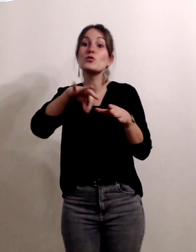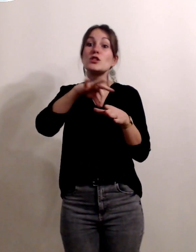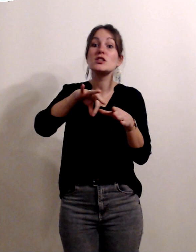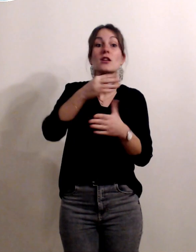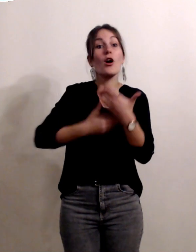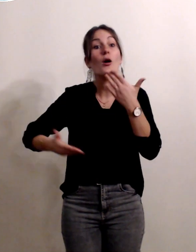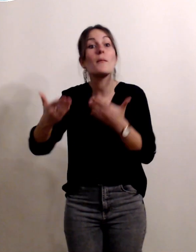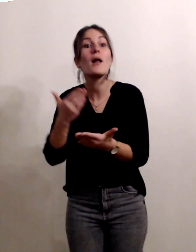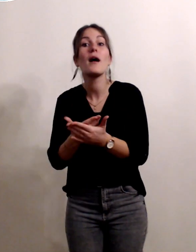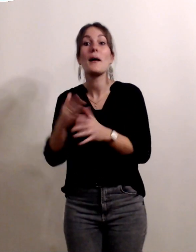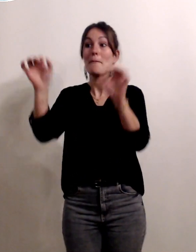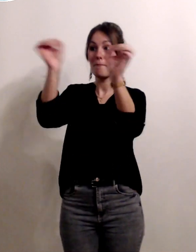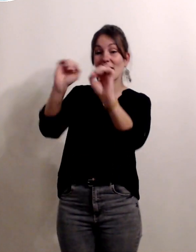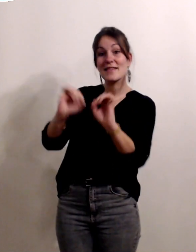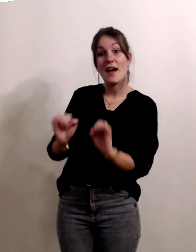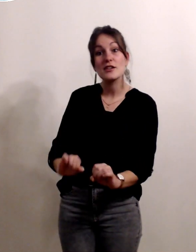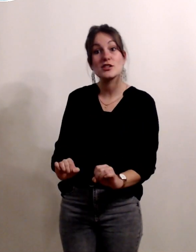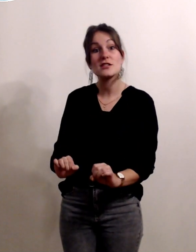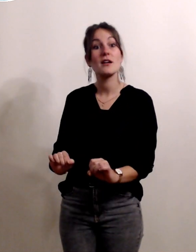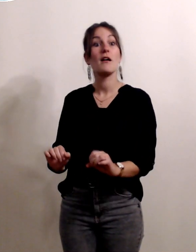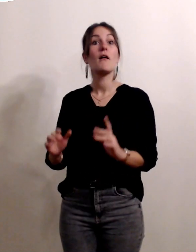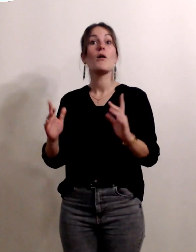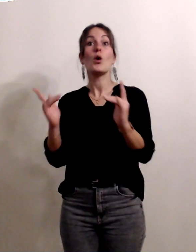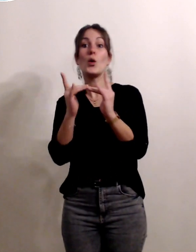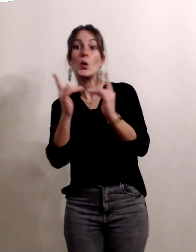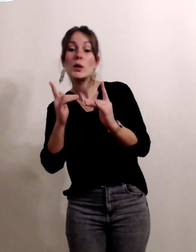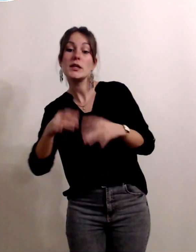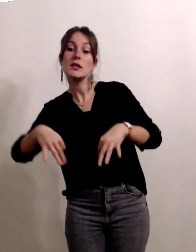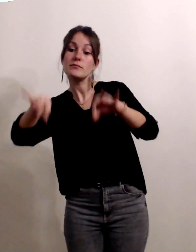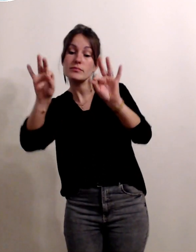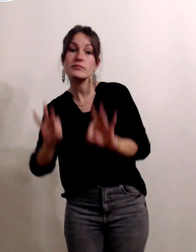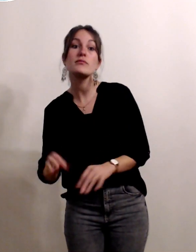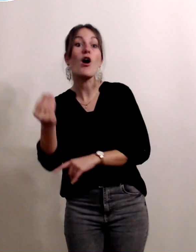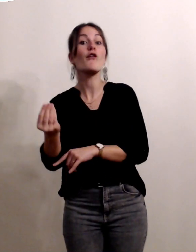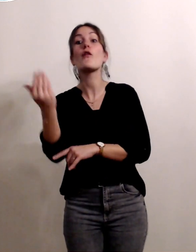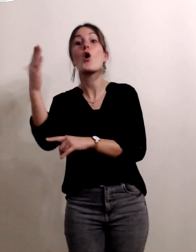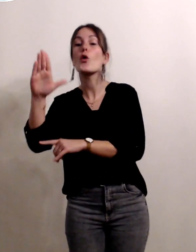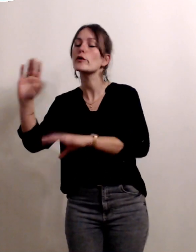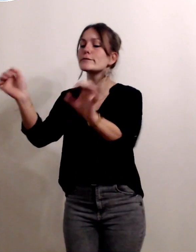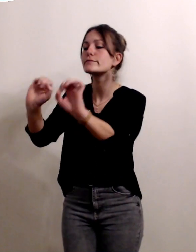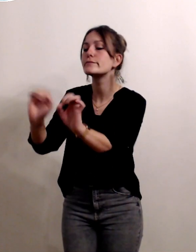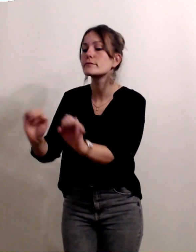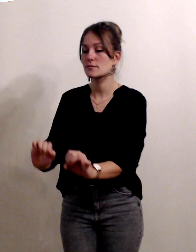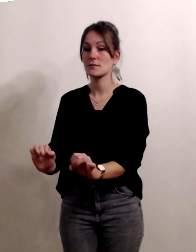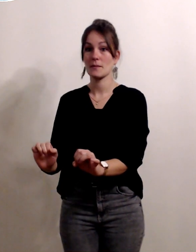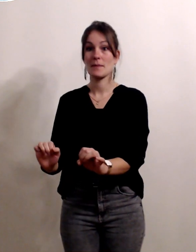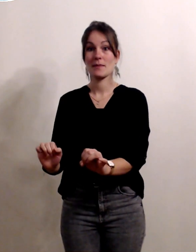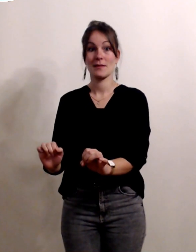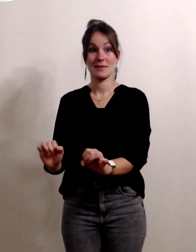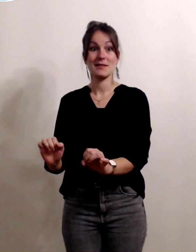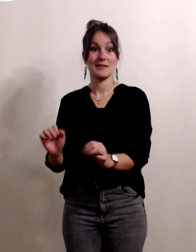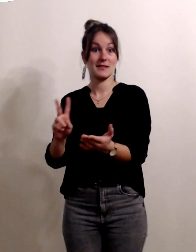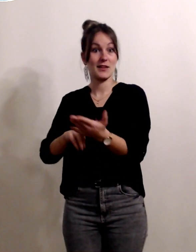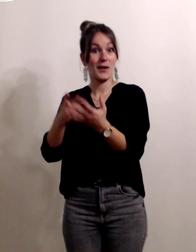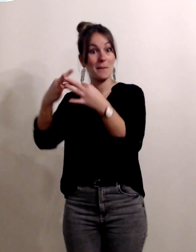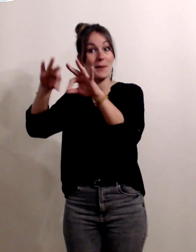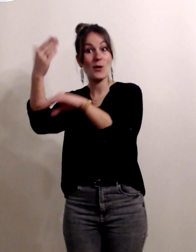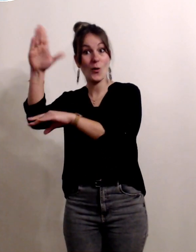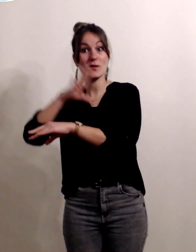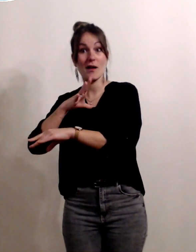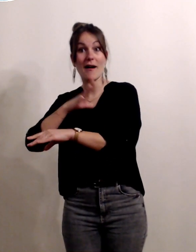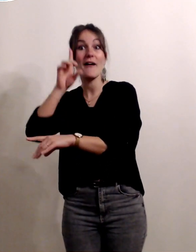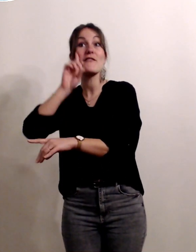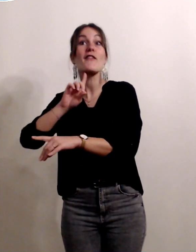la toilette de l'enfant le lit vous voyez c'est quelque chose qui existe assez peu en fait en France c'est